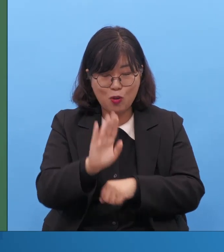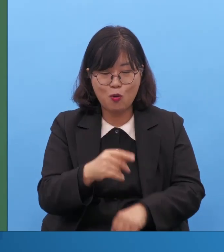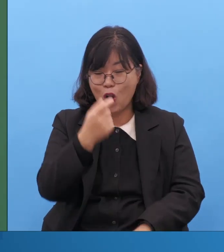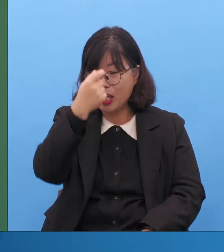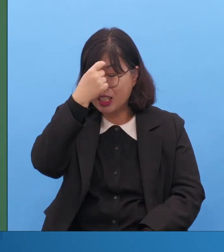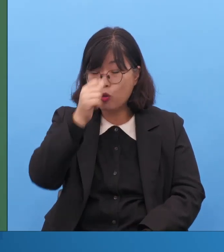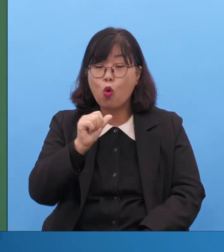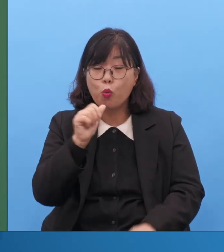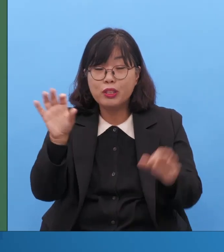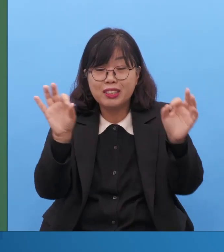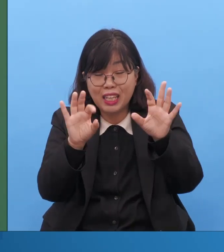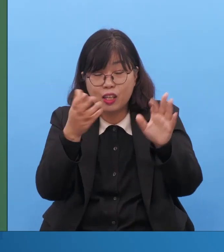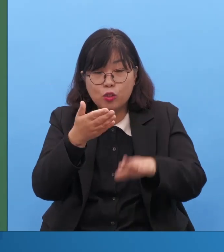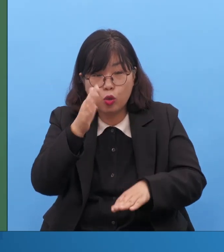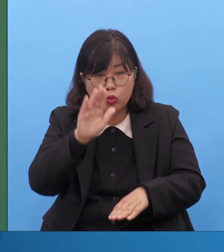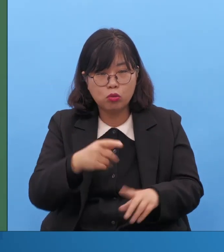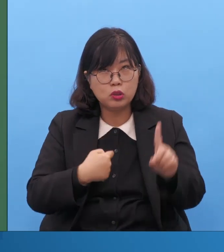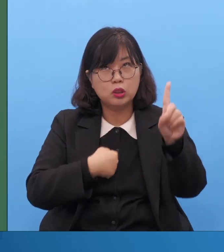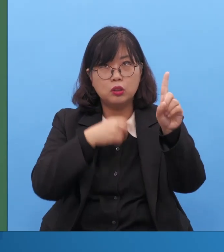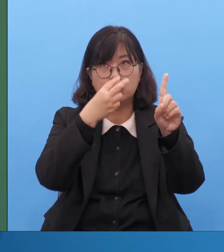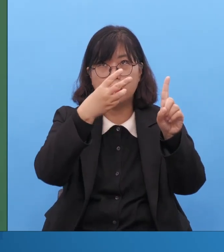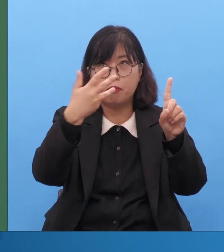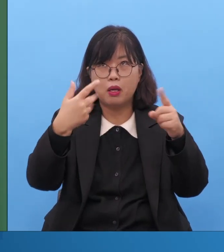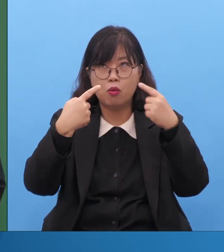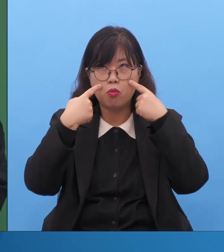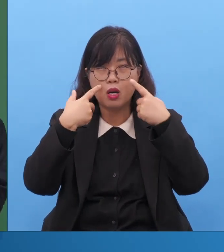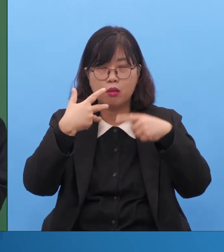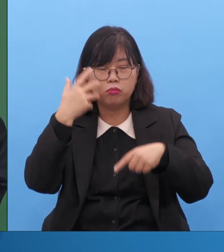사람이 알지 못한 능력 25의 응답이 오는 겁니다